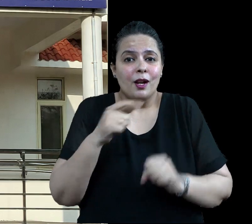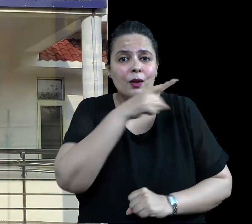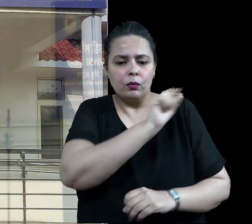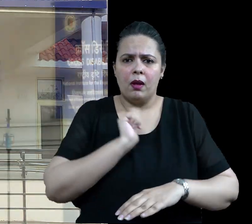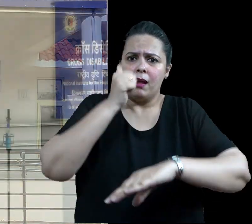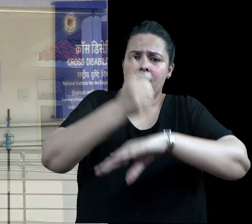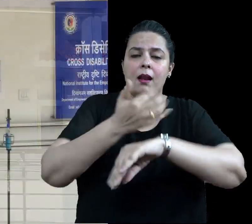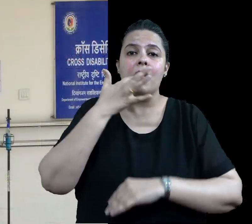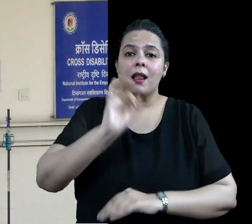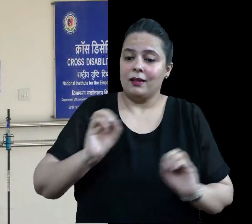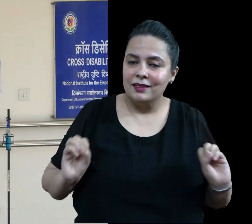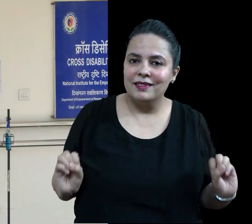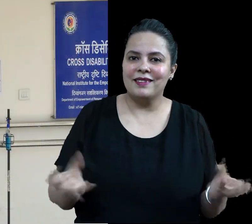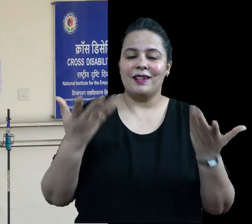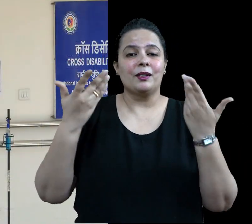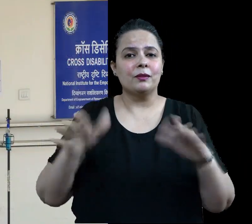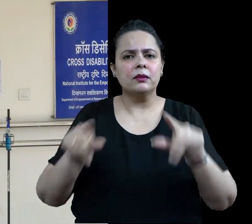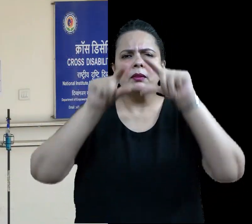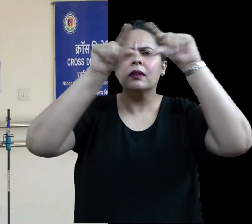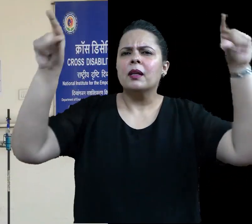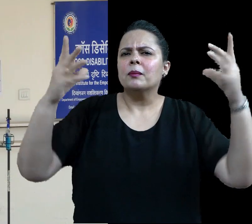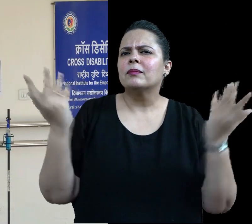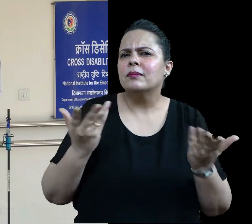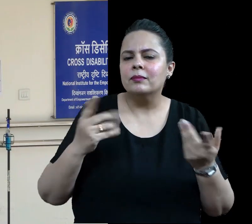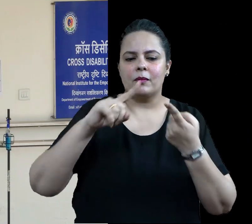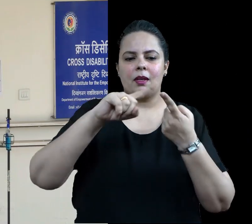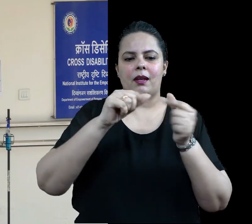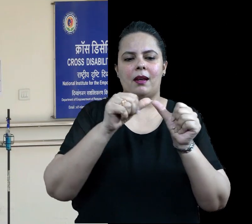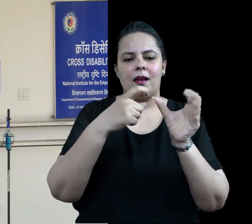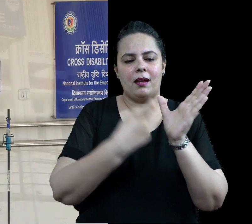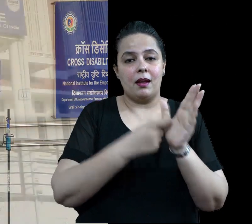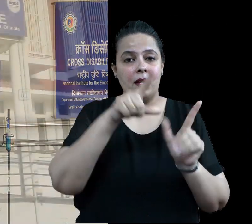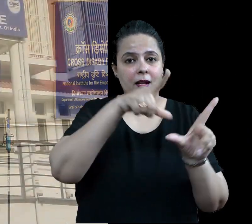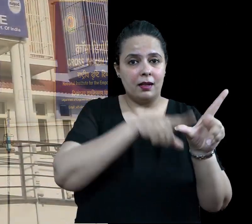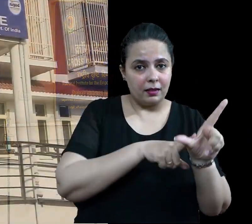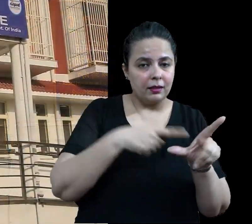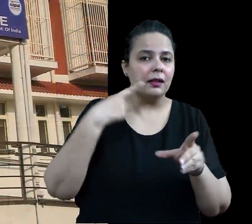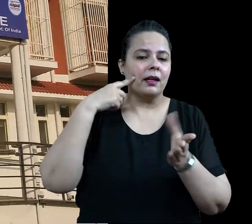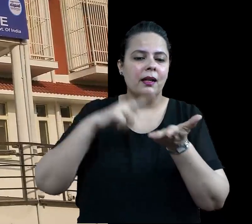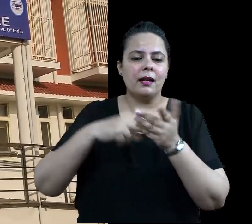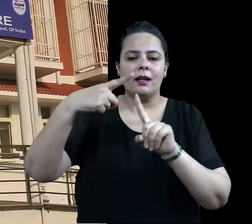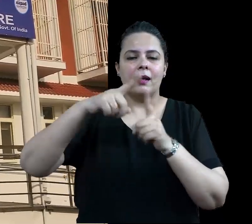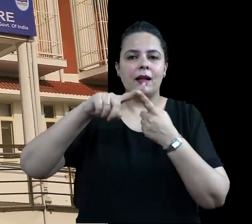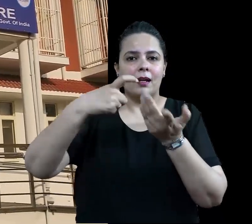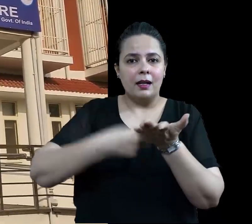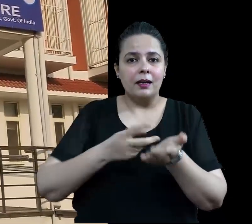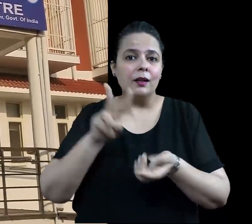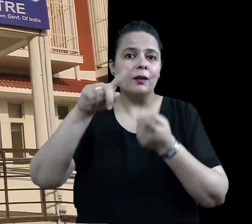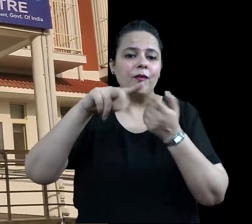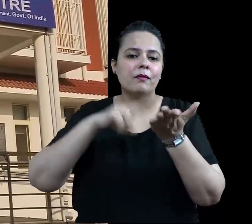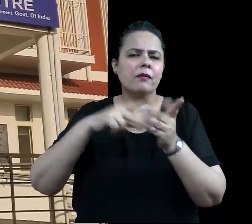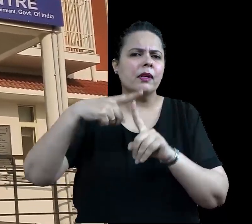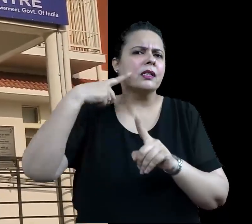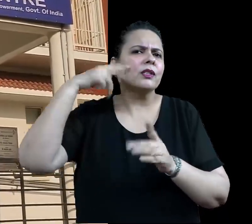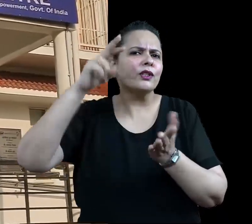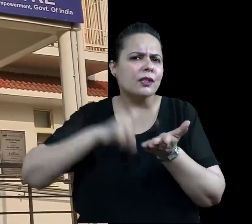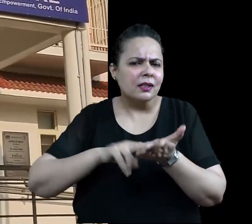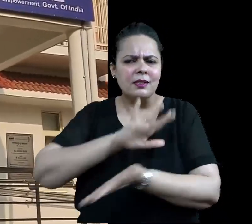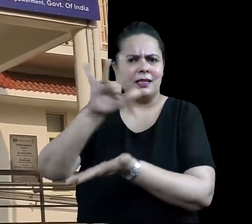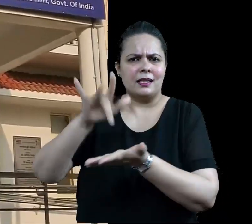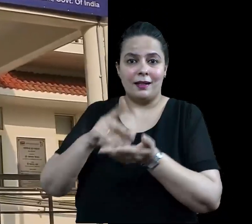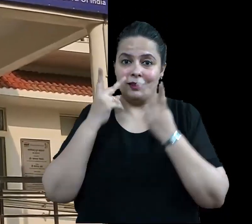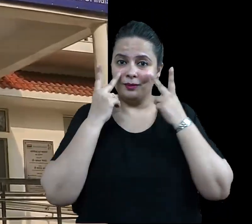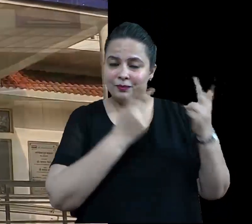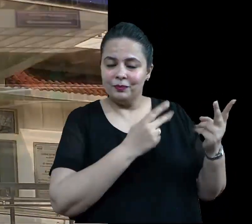के रूप में साकार किया। ये है राष्ट्रिय द्रिष्टी दिव्यांगजन सशक्ती करण संस्थान देरादून का शीग्र